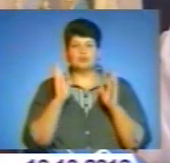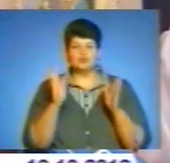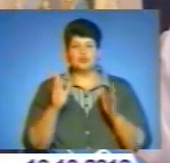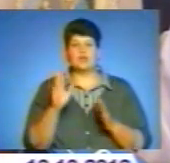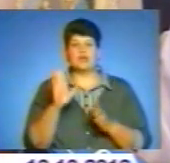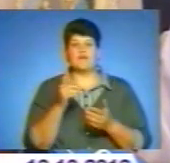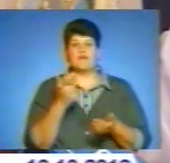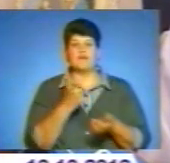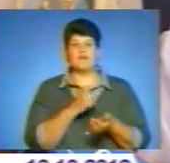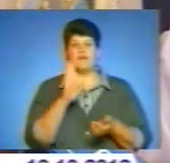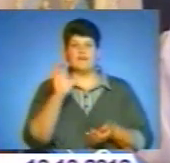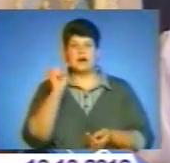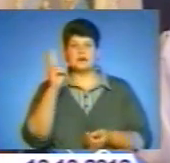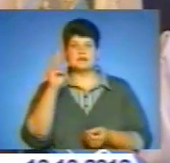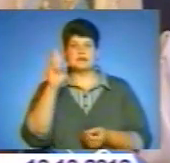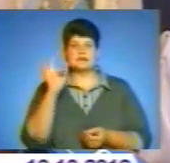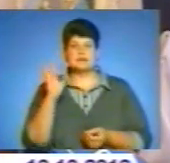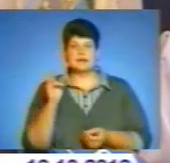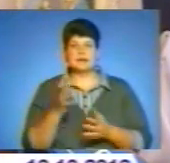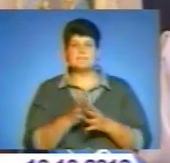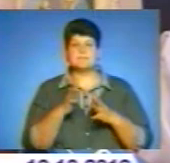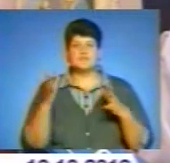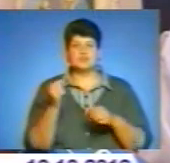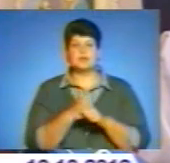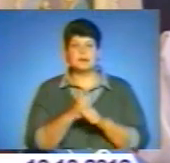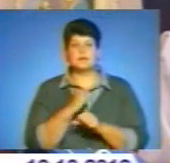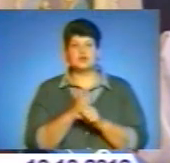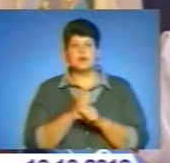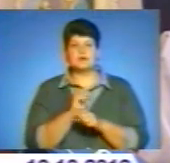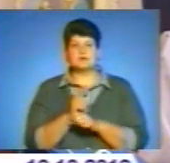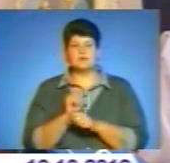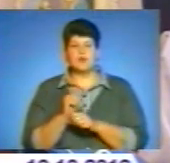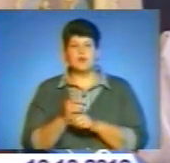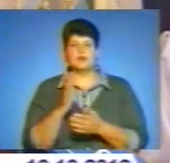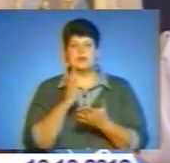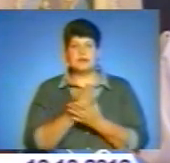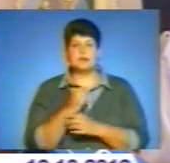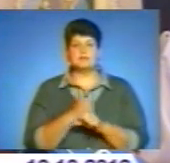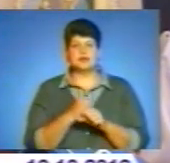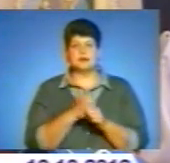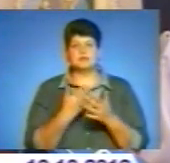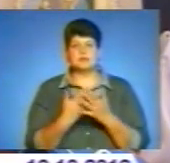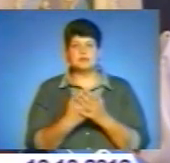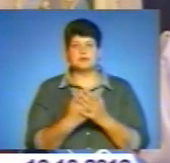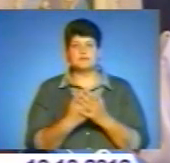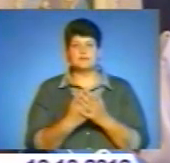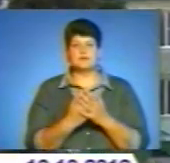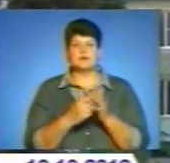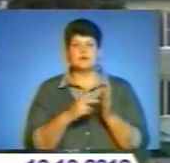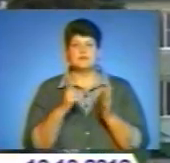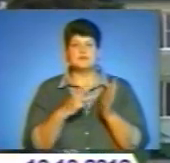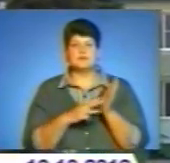за попередніми даними, в середу, завтра в Тернополі в аптеках буде вакцина. Більшість